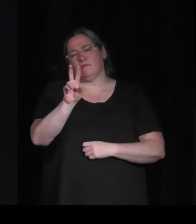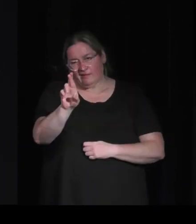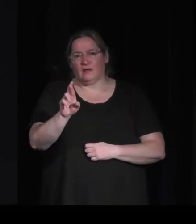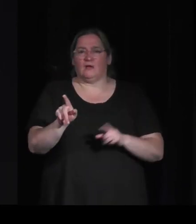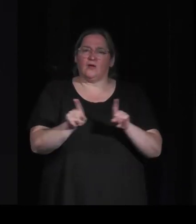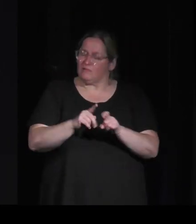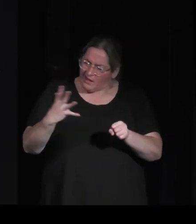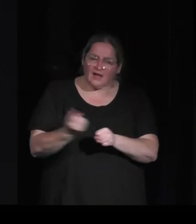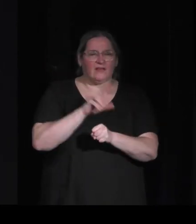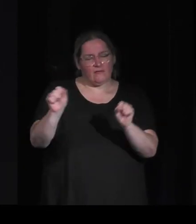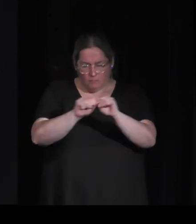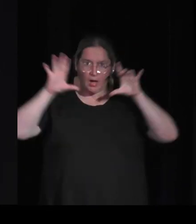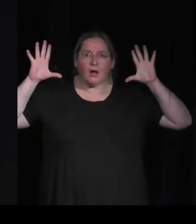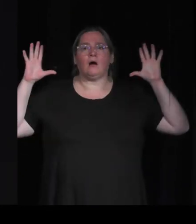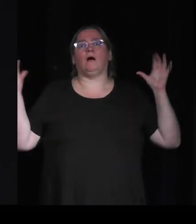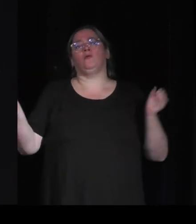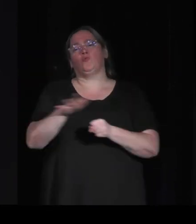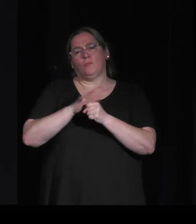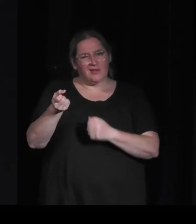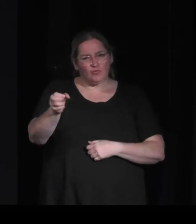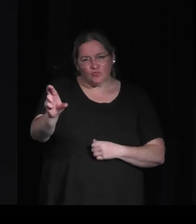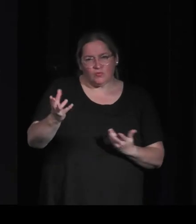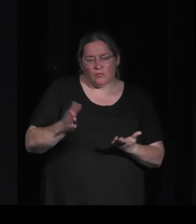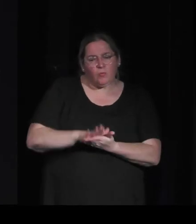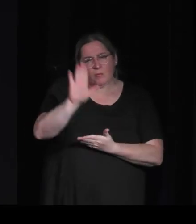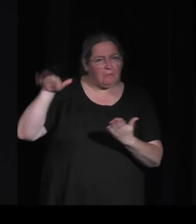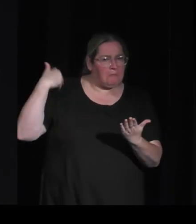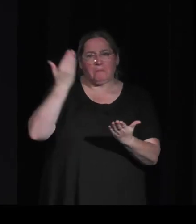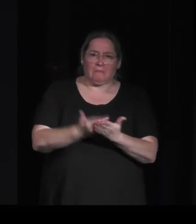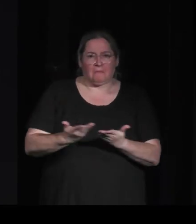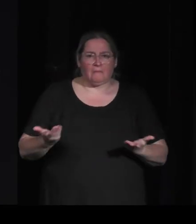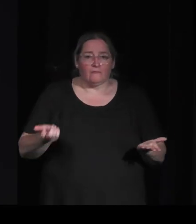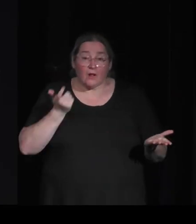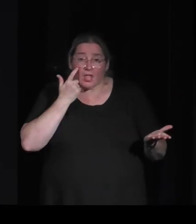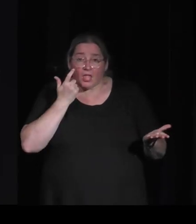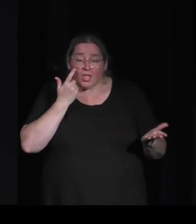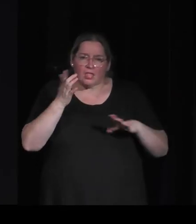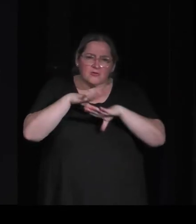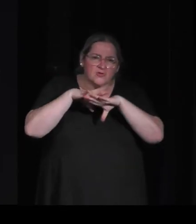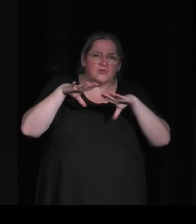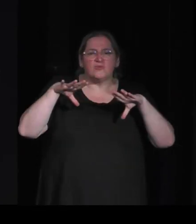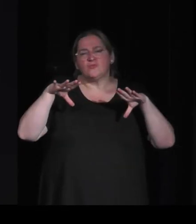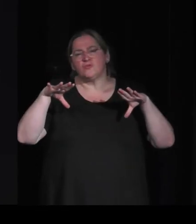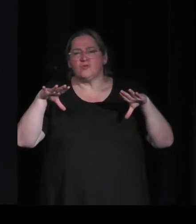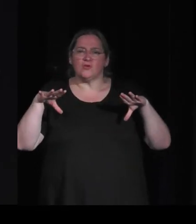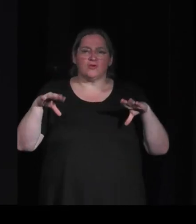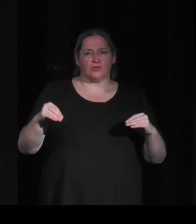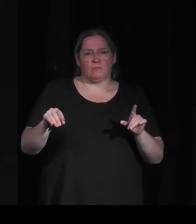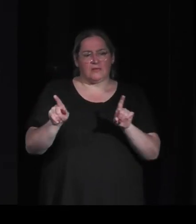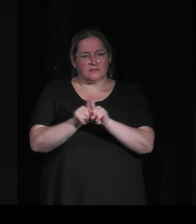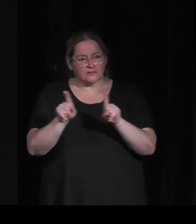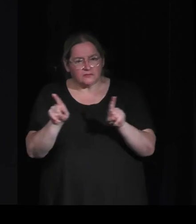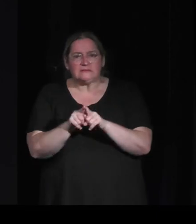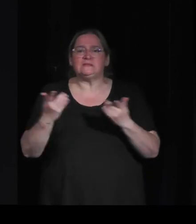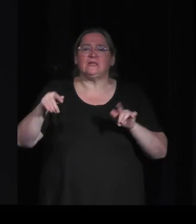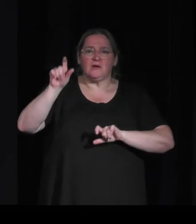y est on va y arriver et puis bon je pense quand même il faudrait vérifier quand même s'il y peut-être un petit impact Ready Player One quand même dans